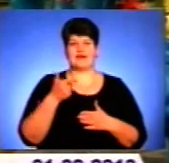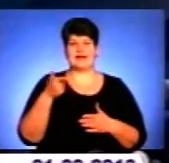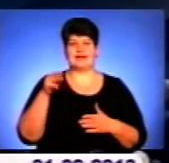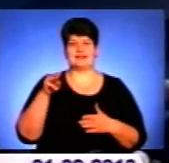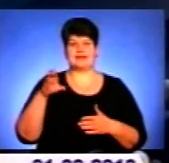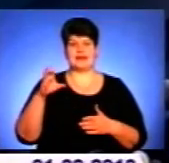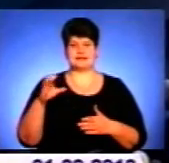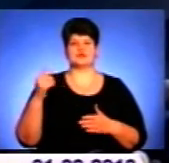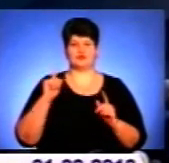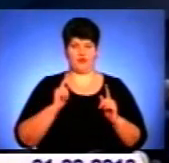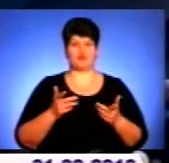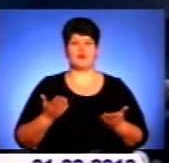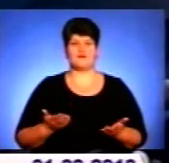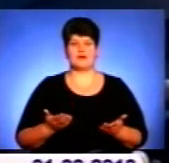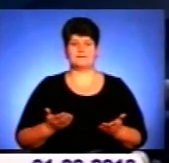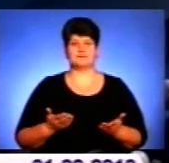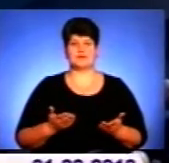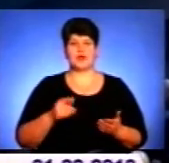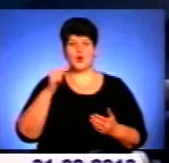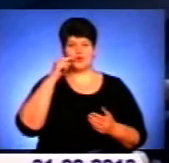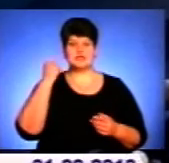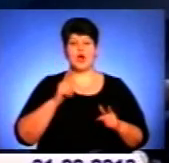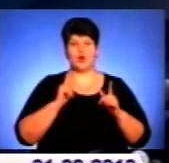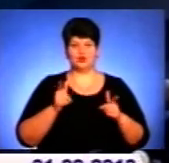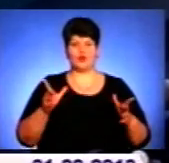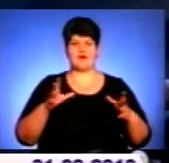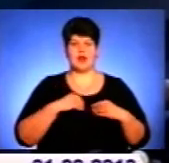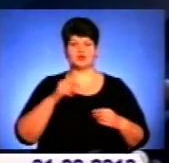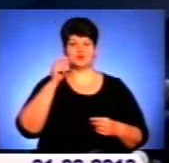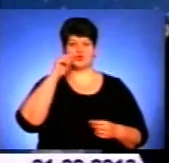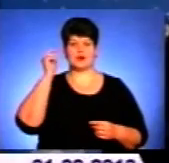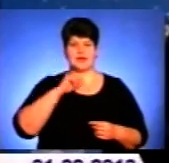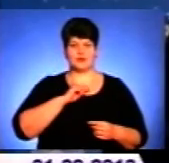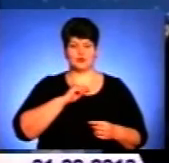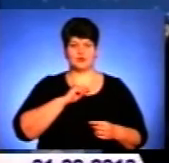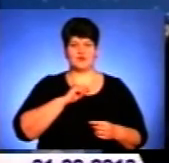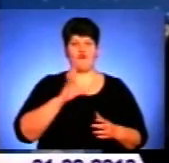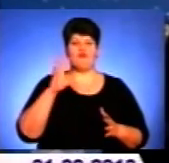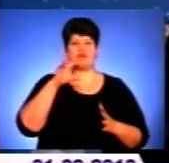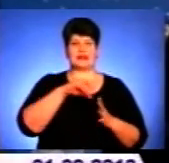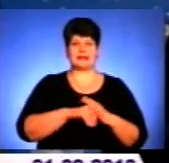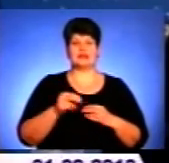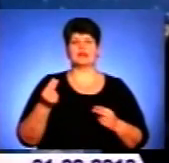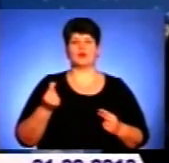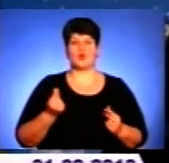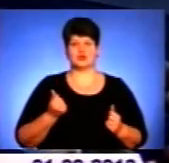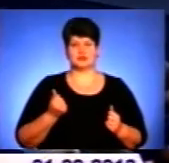готова. Росія готова разом з Україною вкладати кошти